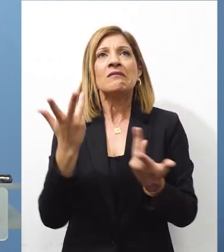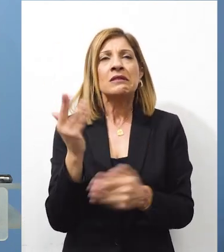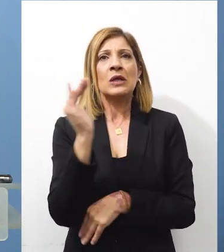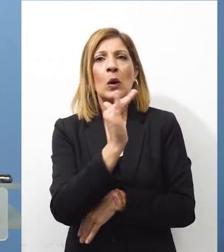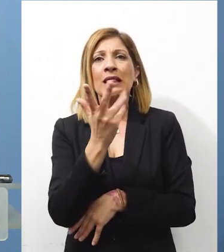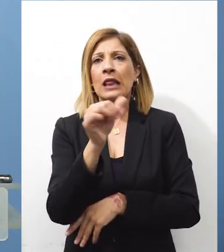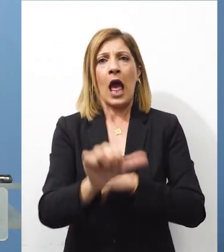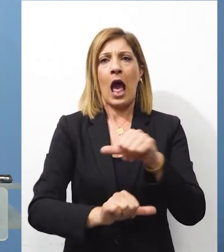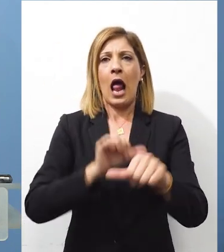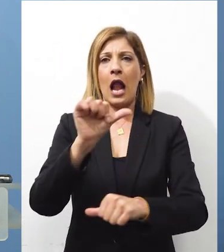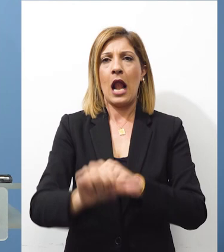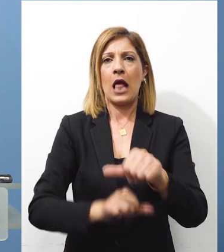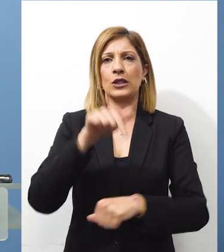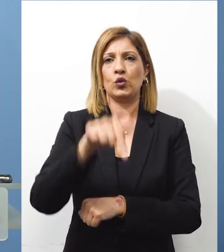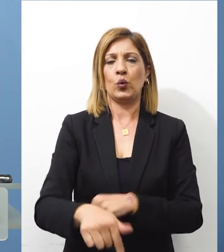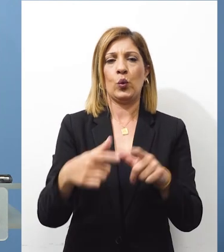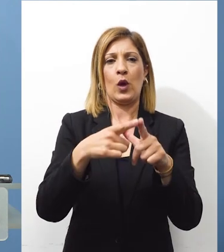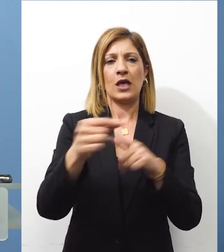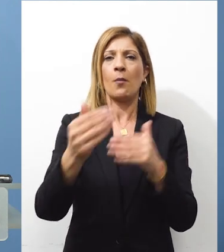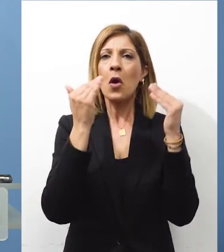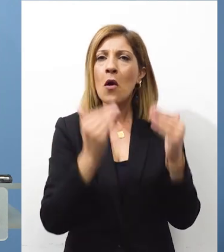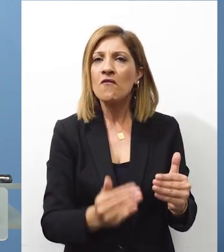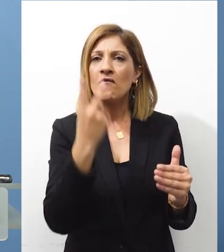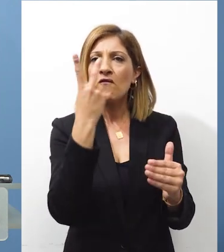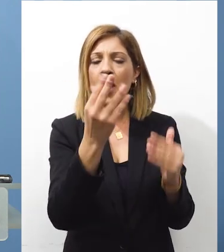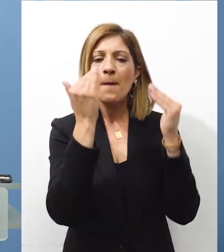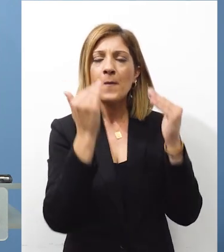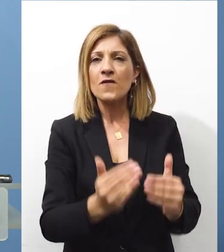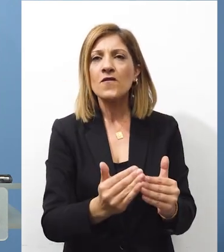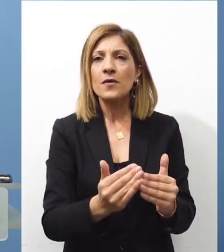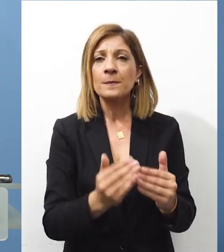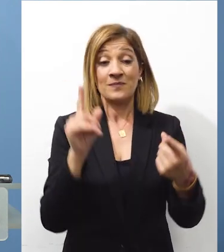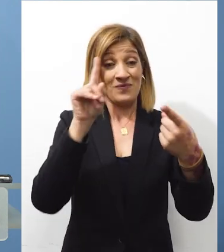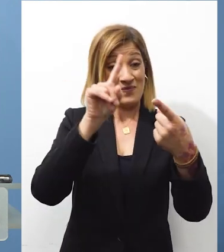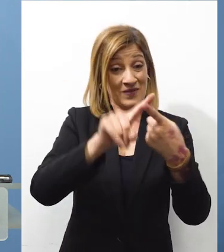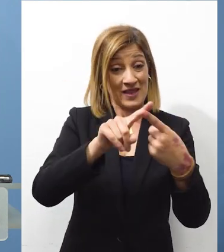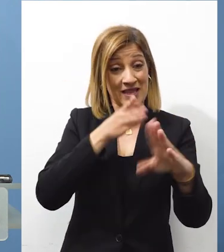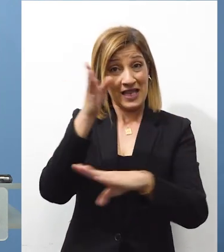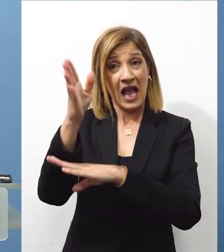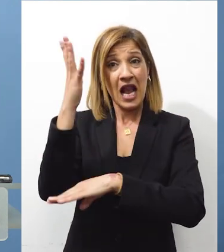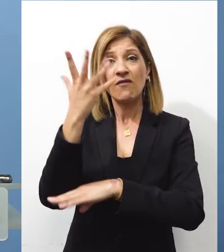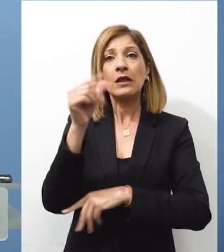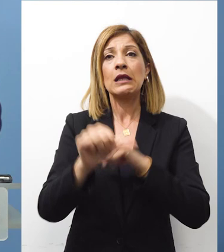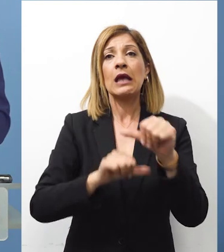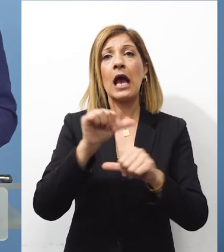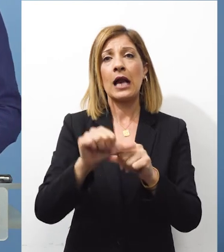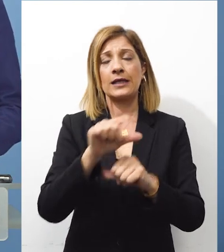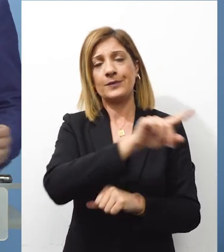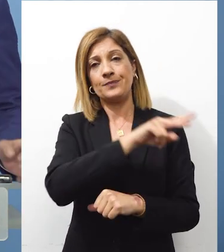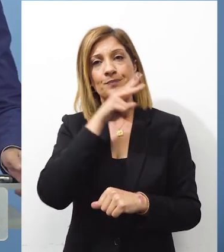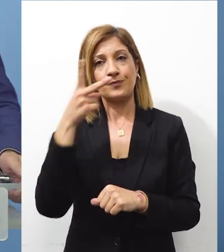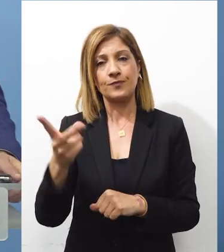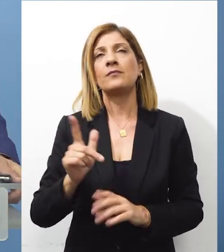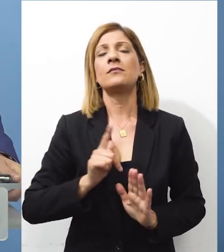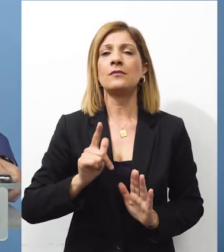κατάσταση στην Κύπρο μετά την επίσκεψη του Πρόεδρος. Νομίζω ότι θα πρέπει να δούμε τα δεδομένα